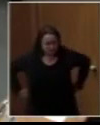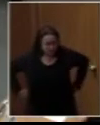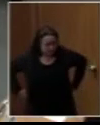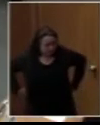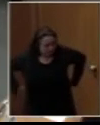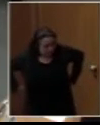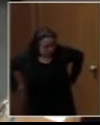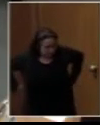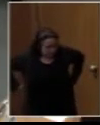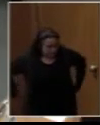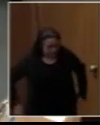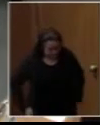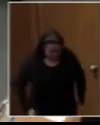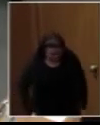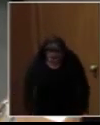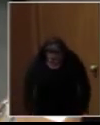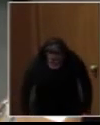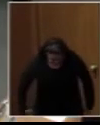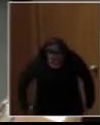Ευχαριστούμε